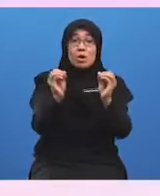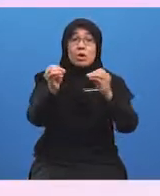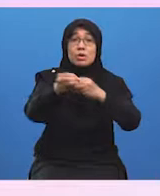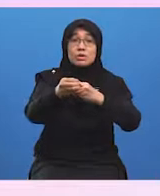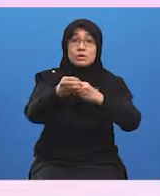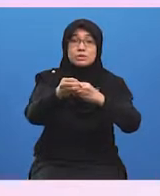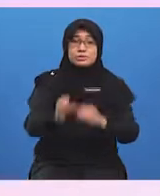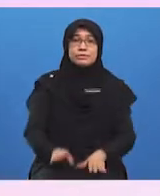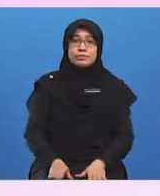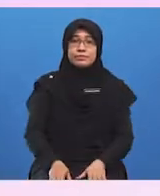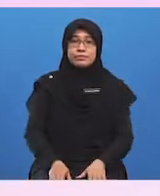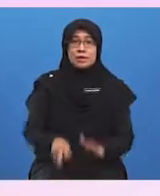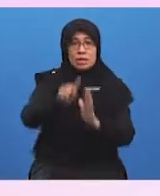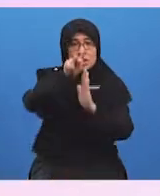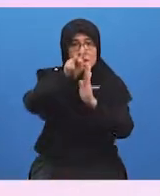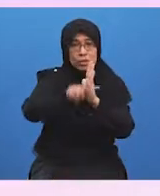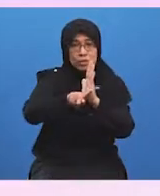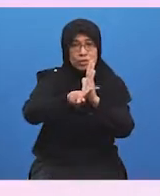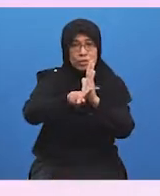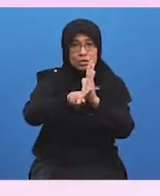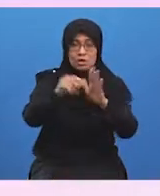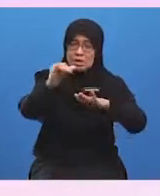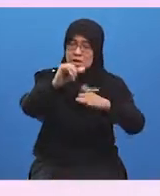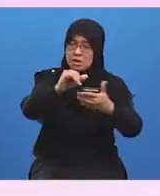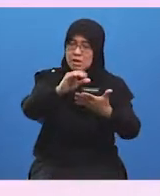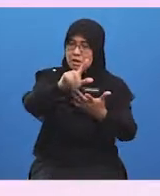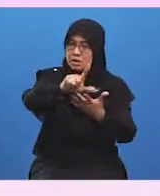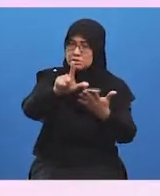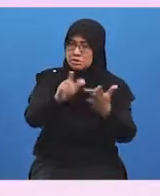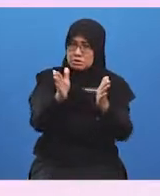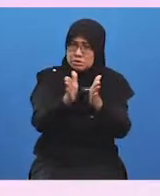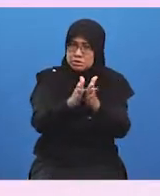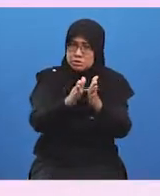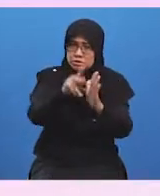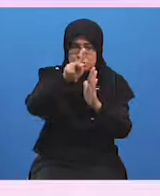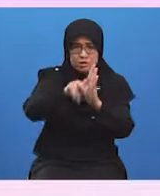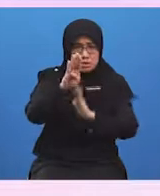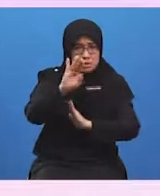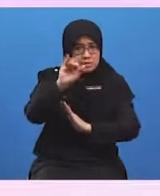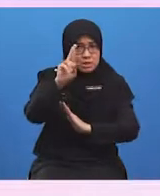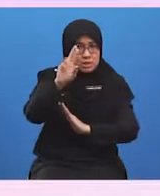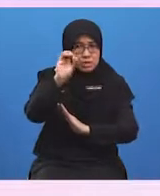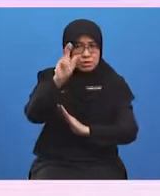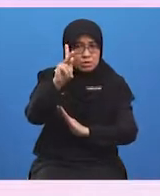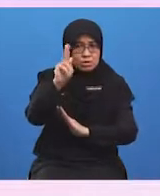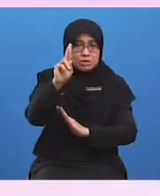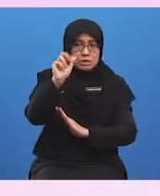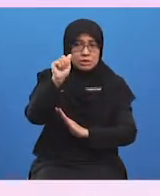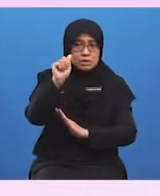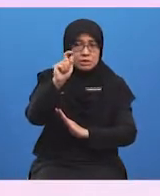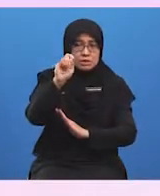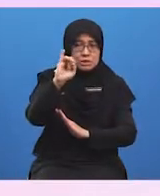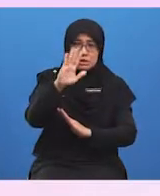Struktur organisasi PKS mudah, berskala kecil, kurang birokratik dan tidak formal.